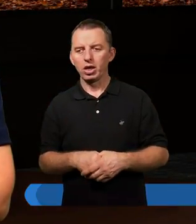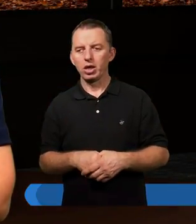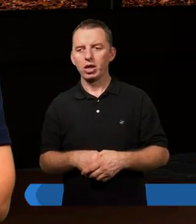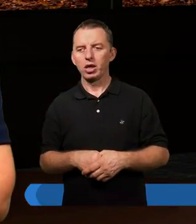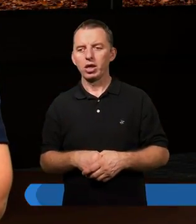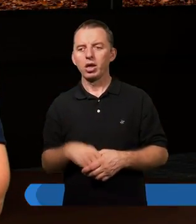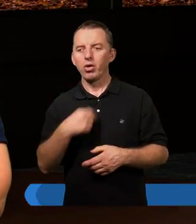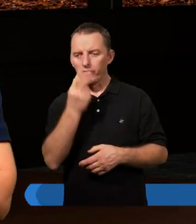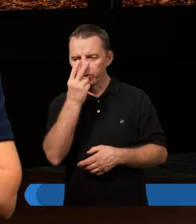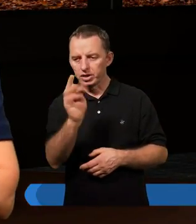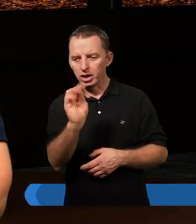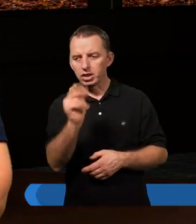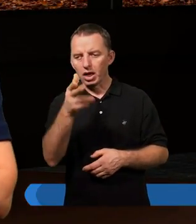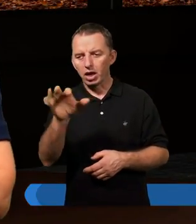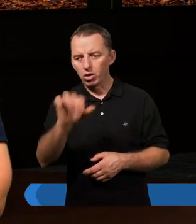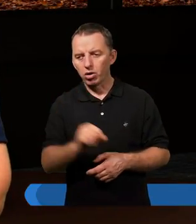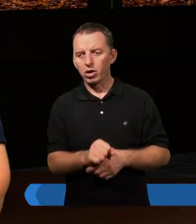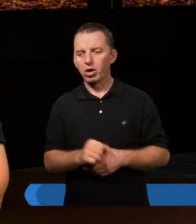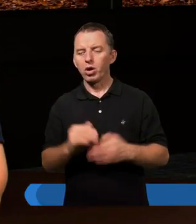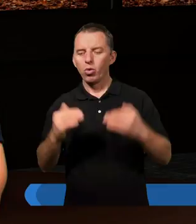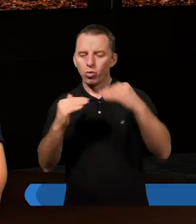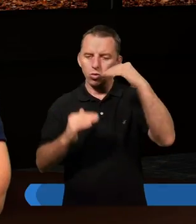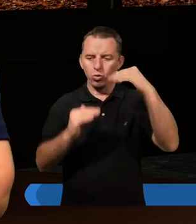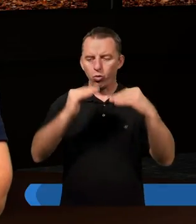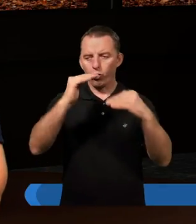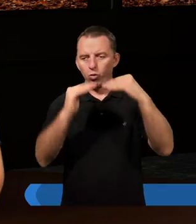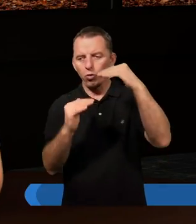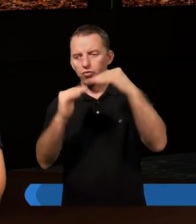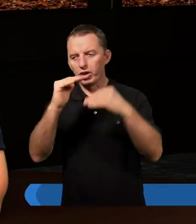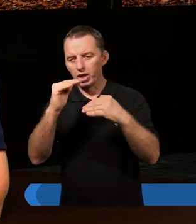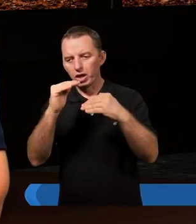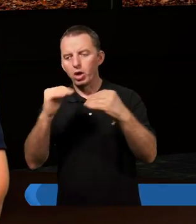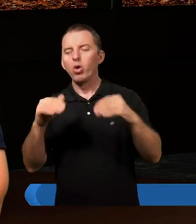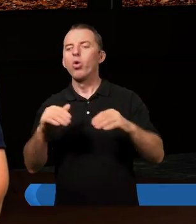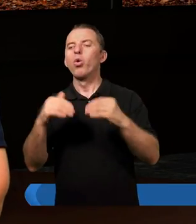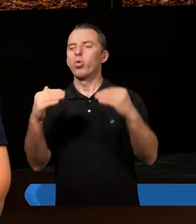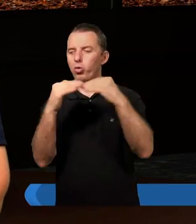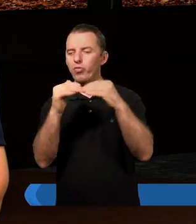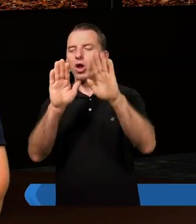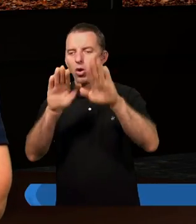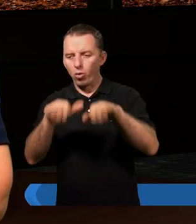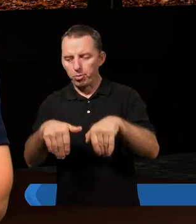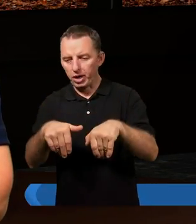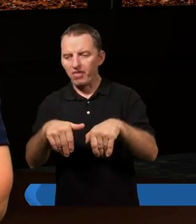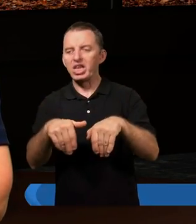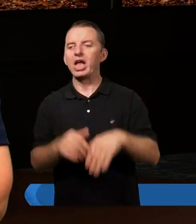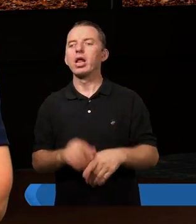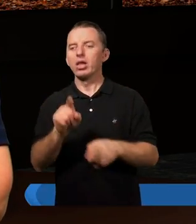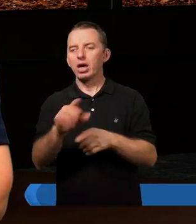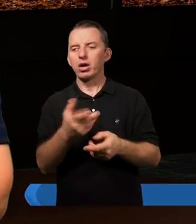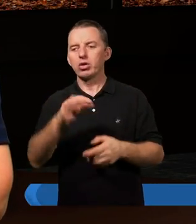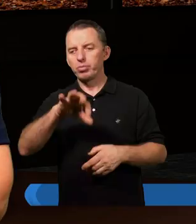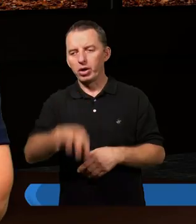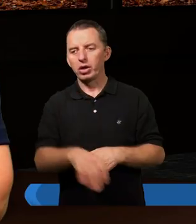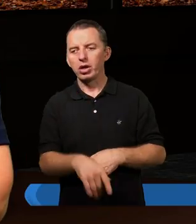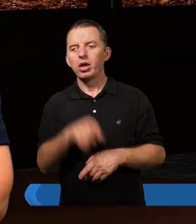Ja tutaj widzę taką równowagę i powiedzmy równouprawnienie, bo to jest tekst do całego zboru.